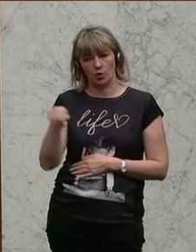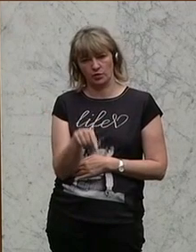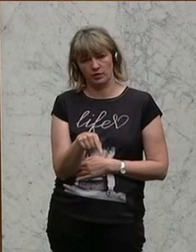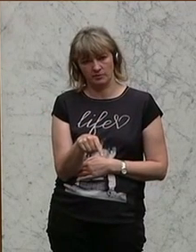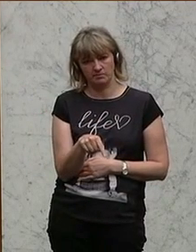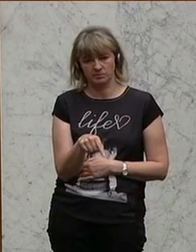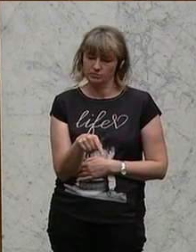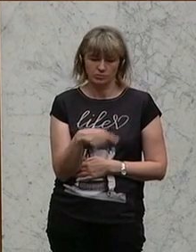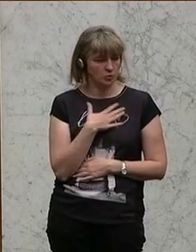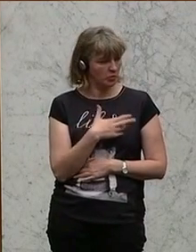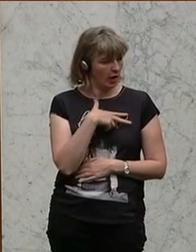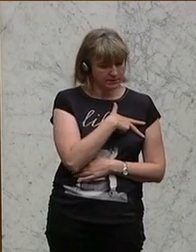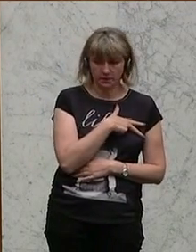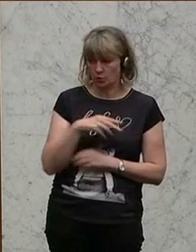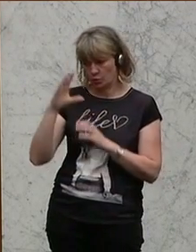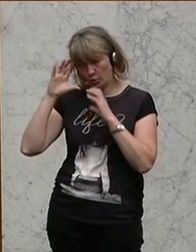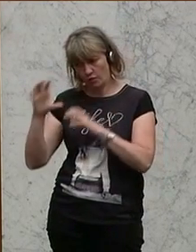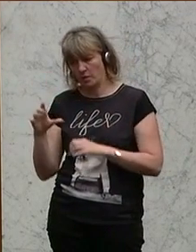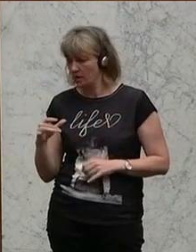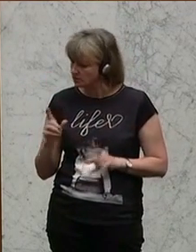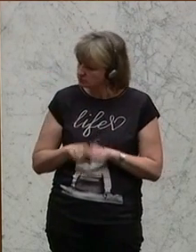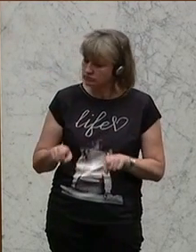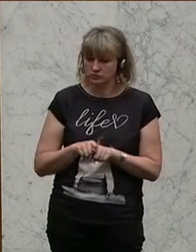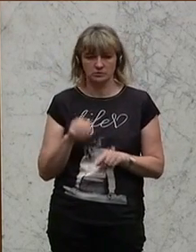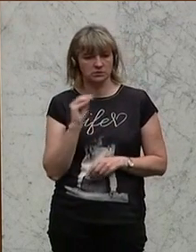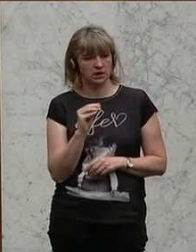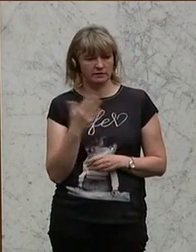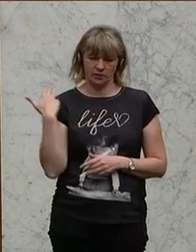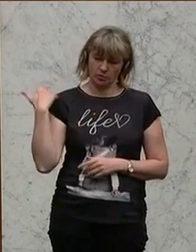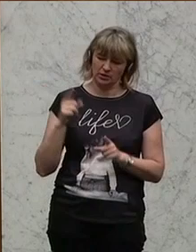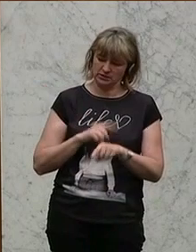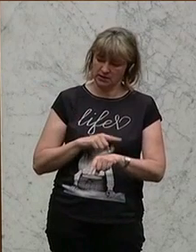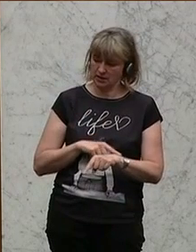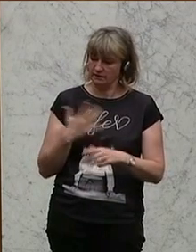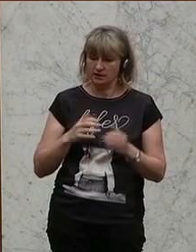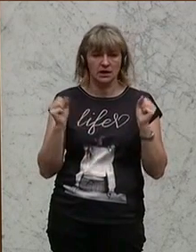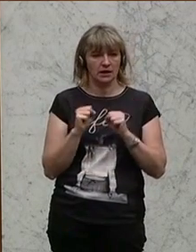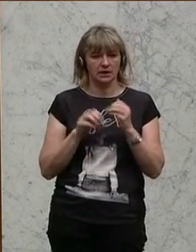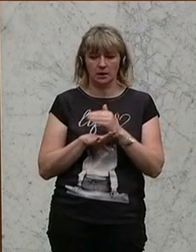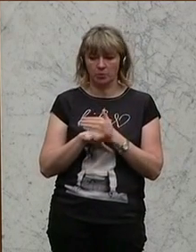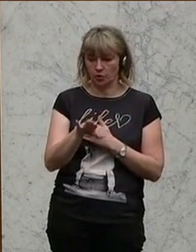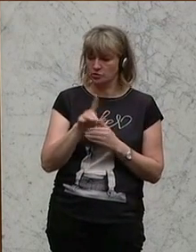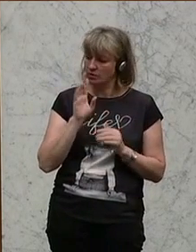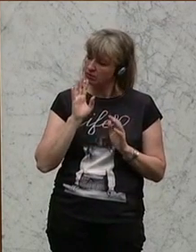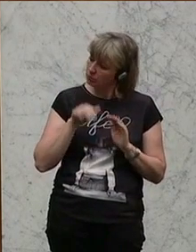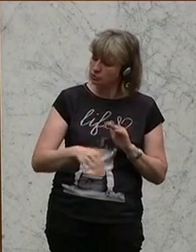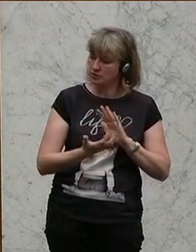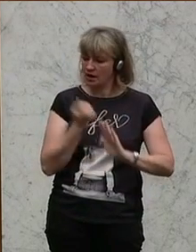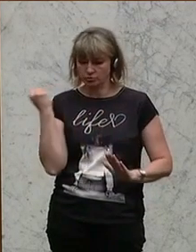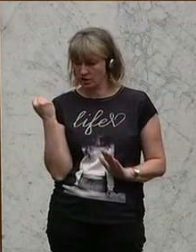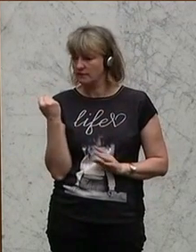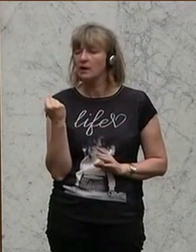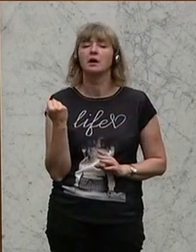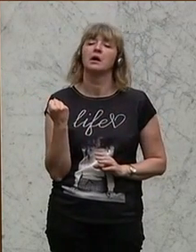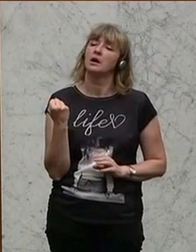Obwohl SPÖ und ÖVP immer wieder erklärten in der Vergangenheit, dass die kalte Progression abgeschafft werden muss,